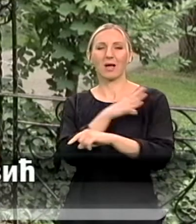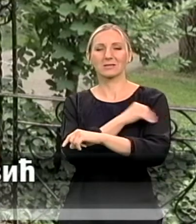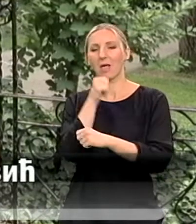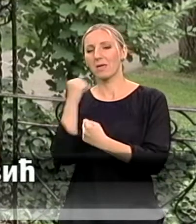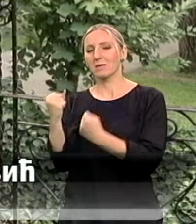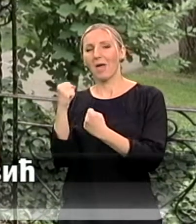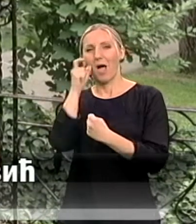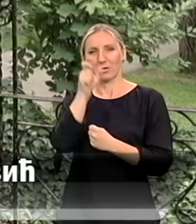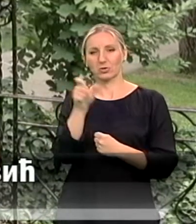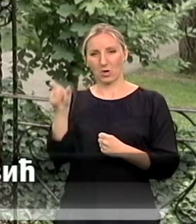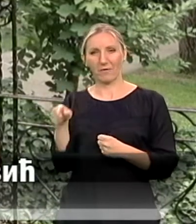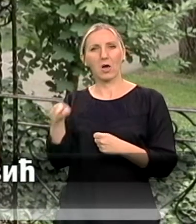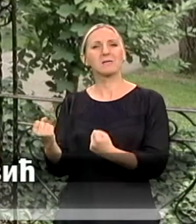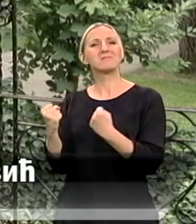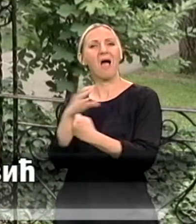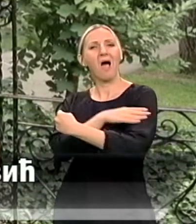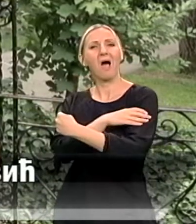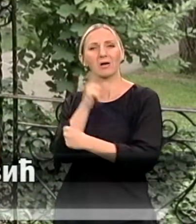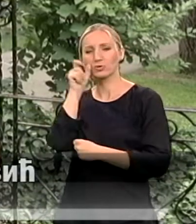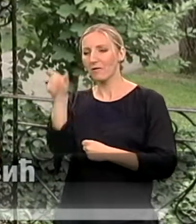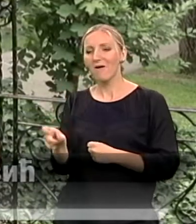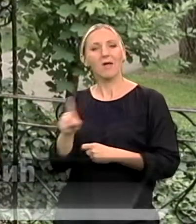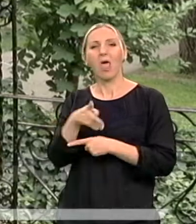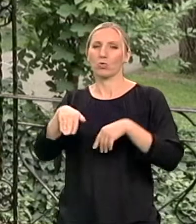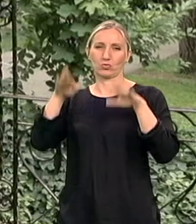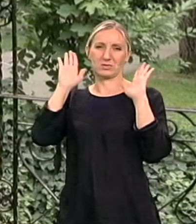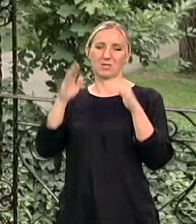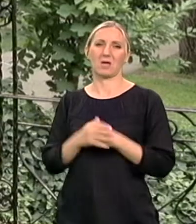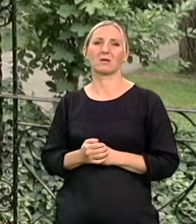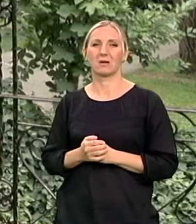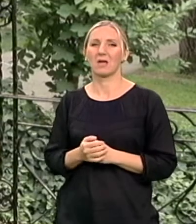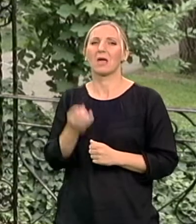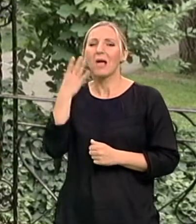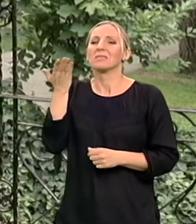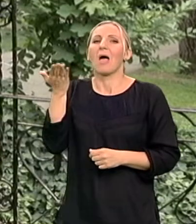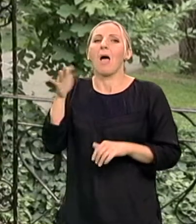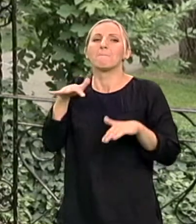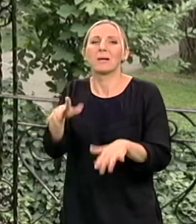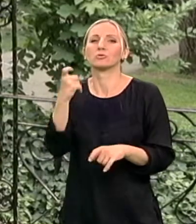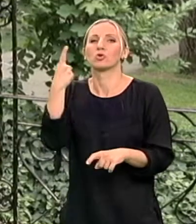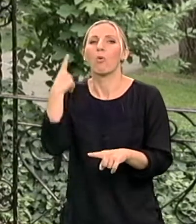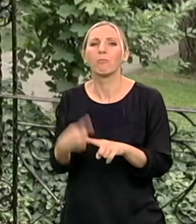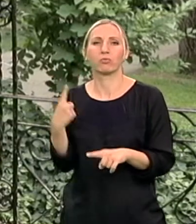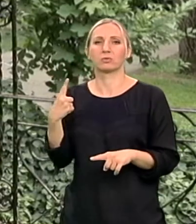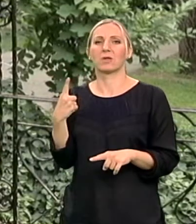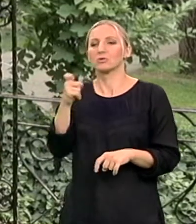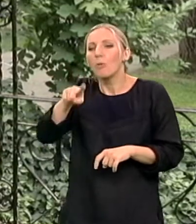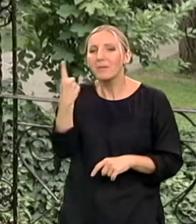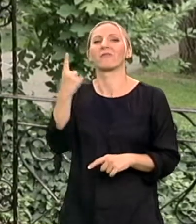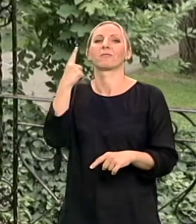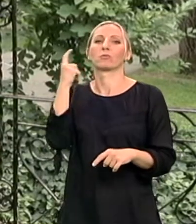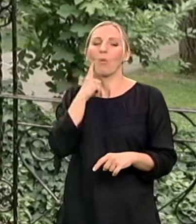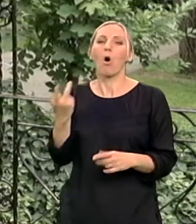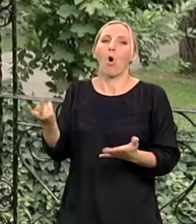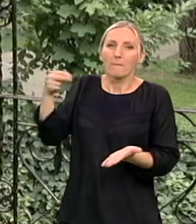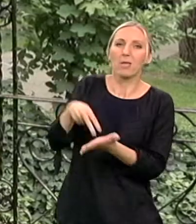tome što oni jaki ne odustaju što i kada padno sto puta onaj sto prvi će opet ustati jer će